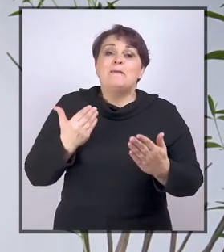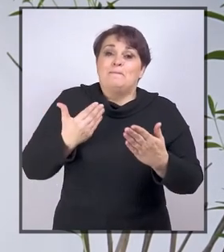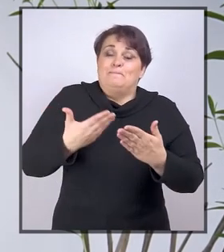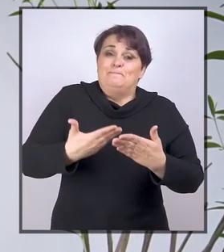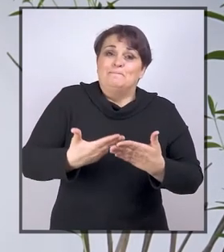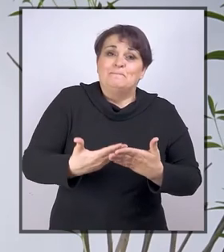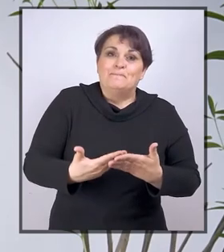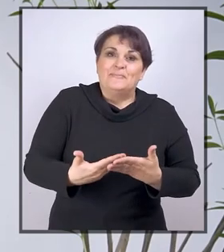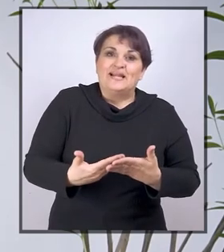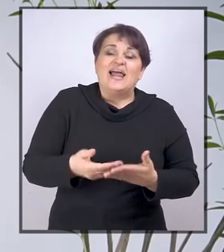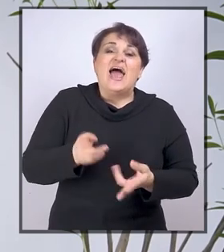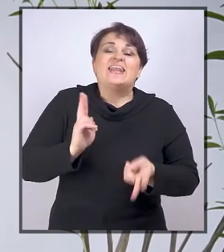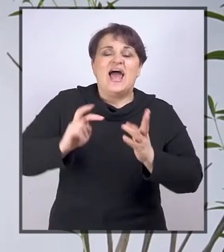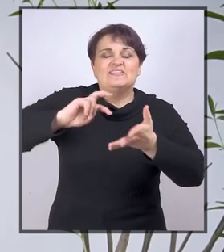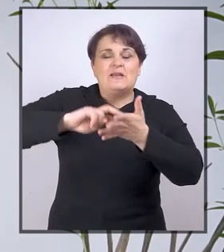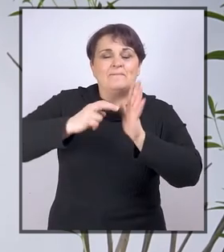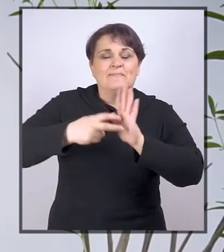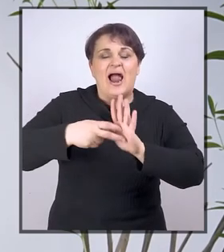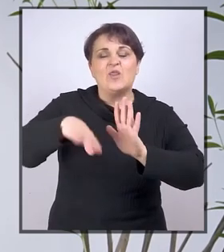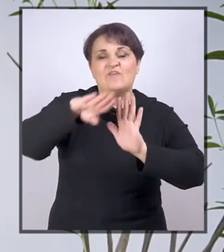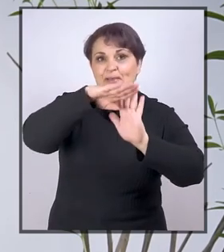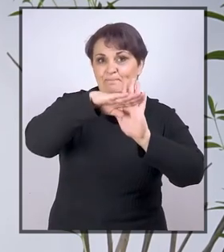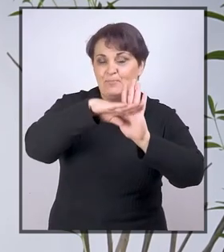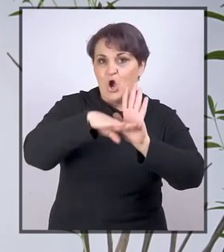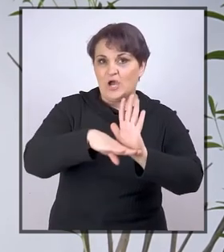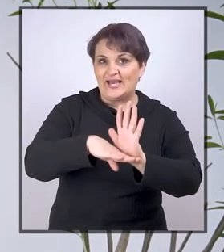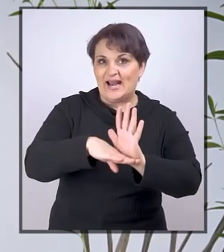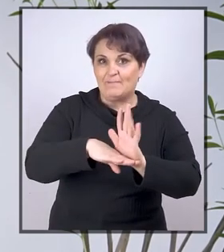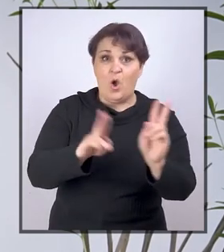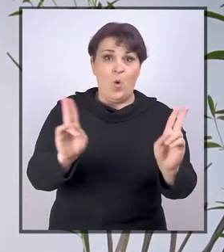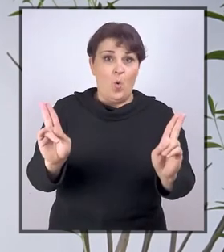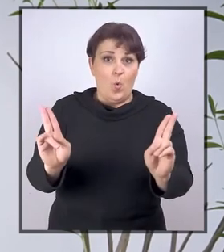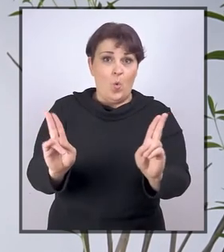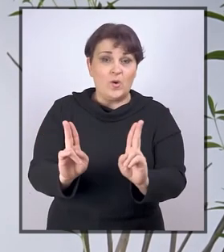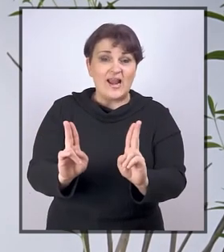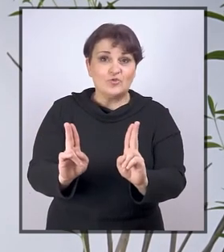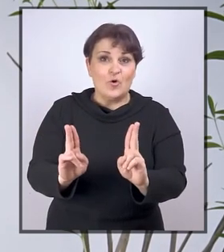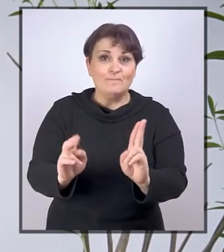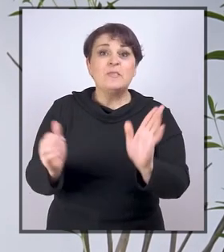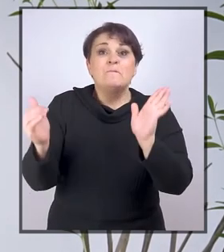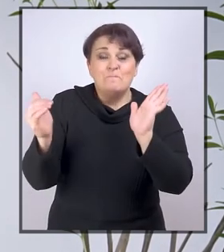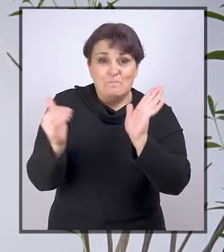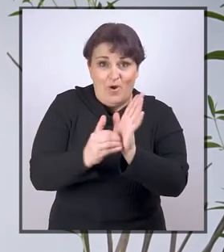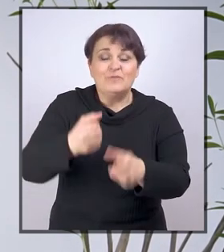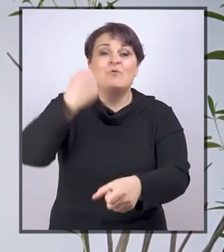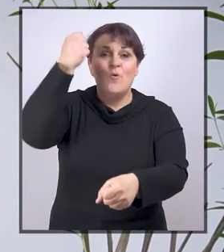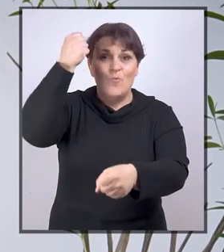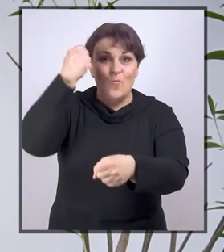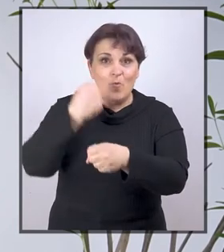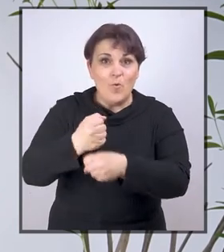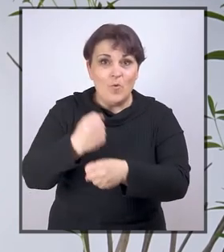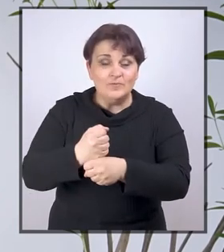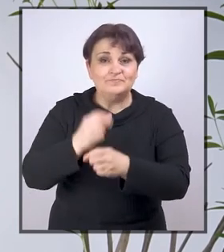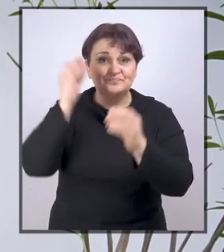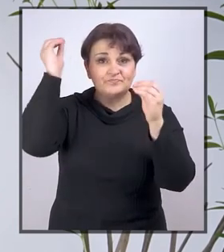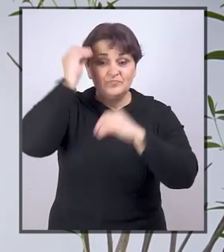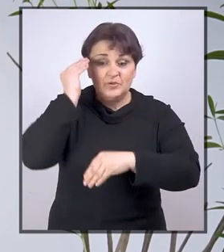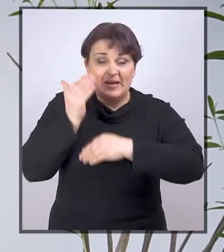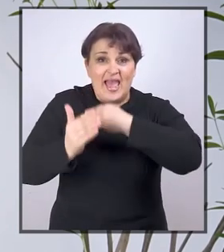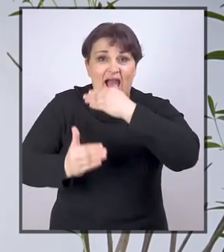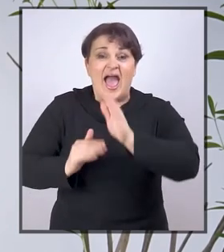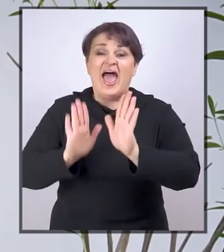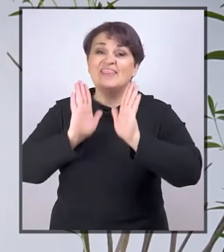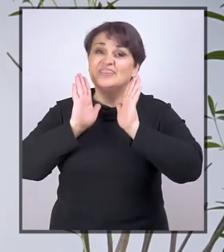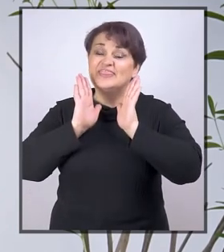prilagoditi nastavne planove i programe, ukratko potrebno je učiniti